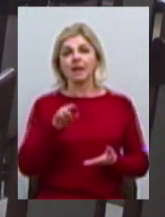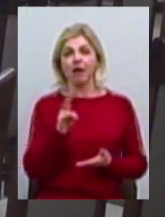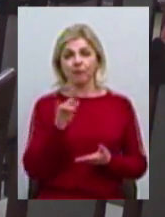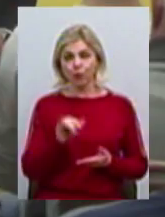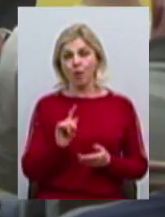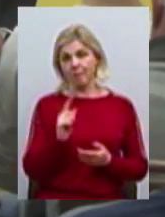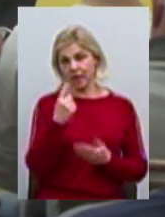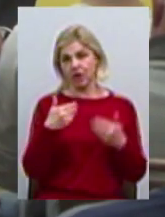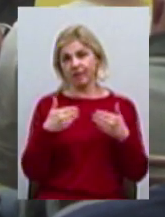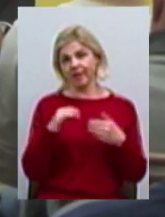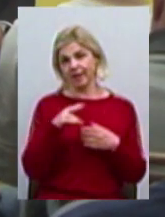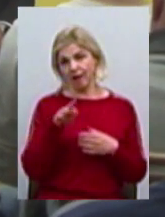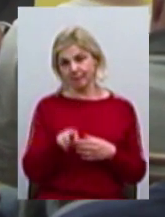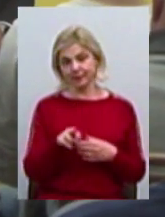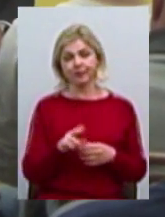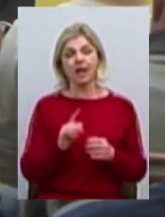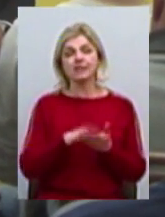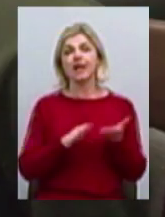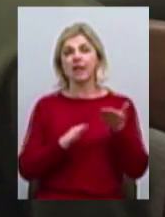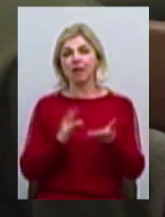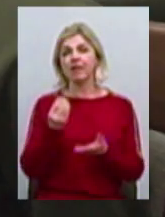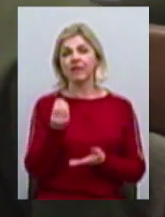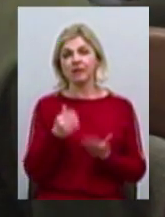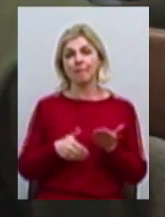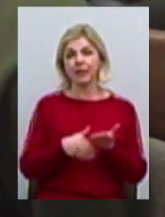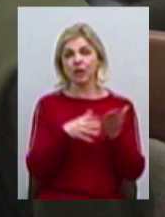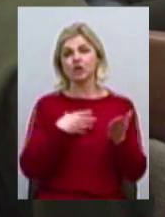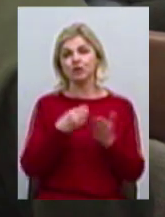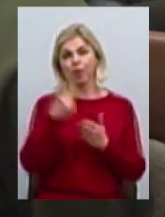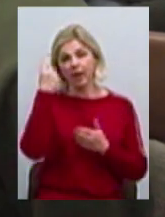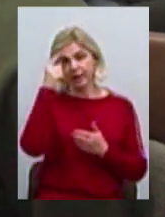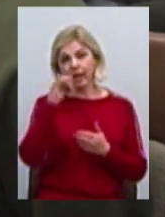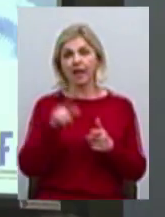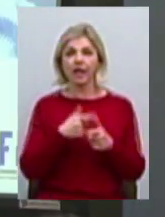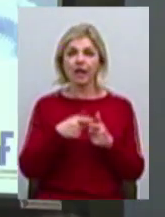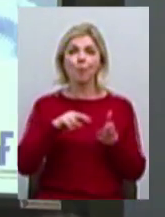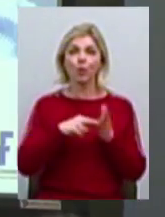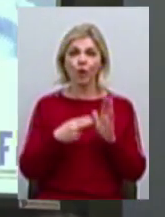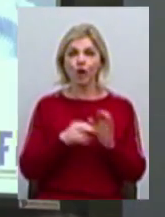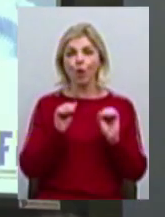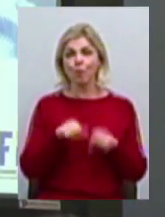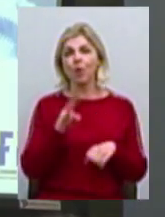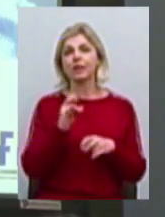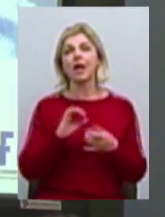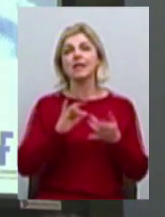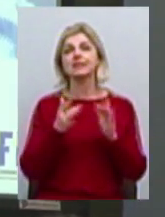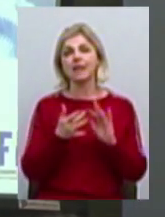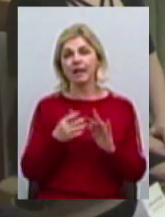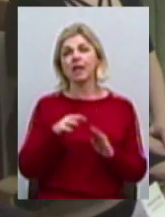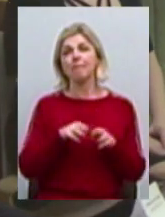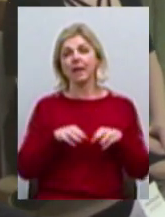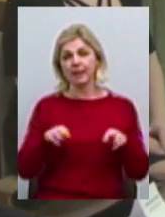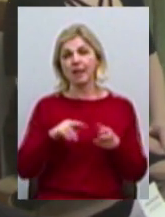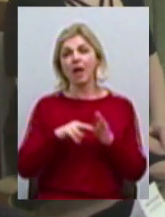першим дверям. Подати заявку на фінансову підтримку своєї ідеї чи проєкту можна на сайті Фонду підтримки винаходів Мінекономрозвитку.